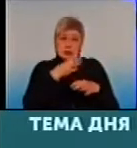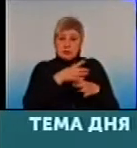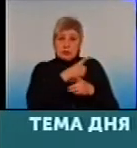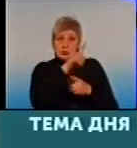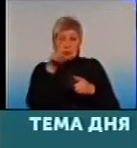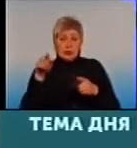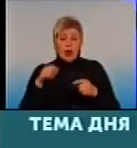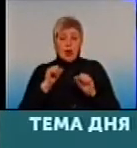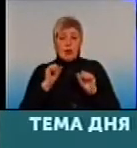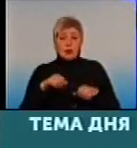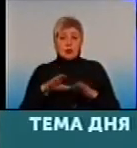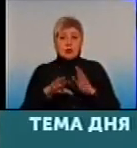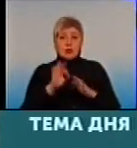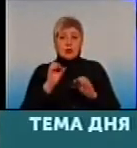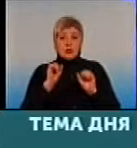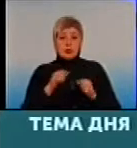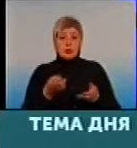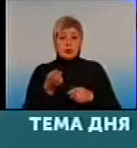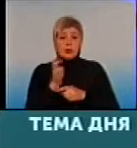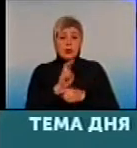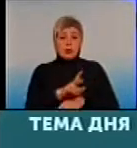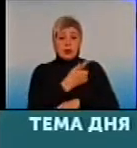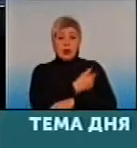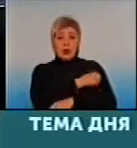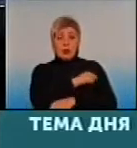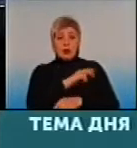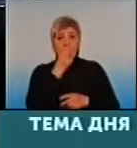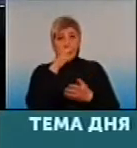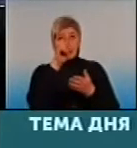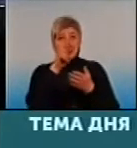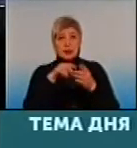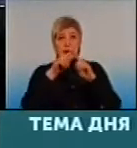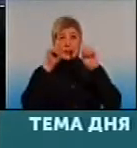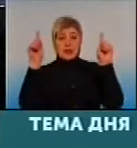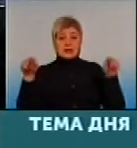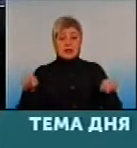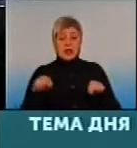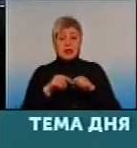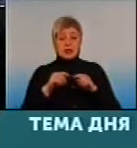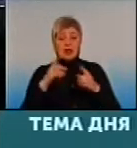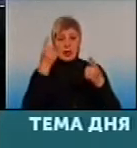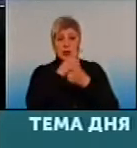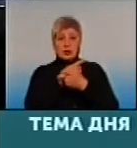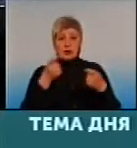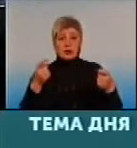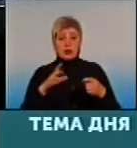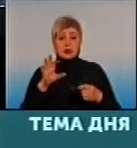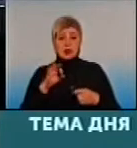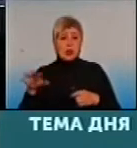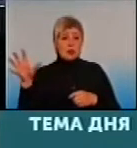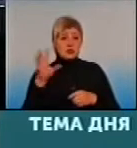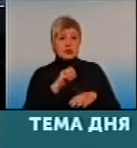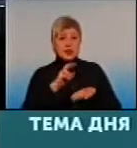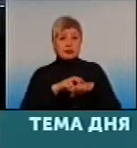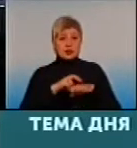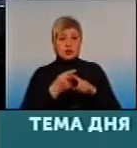Можна прийти в амбулаторію, в центр первичной помощи, посмотреть, на стендах є інформація обо всіх врачах, які работають в цьому